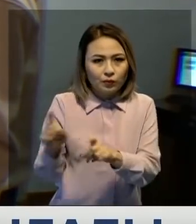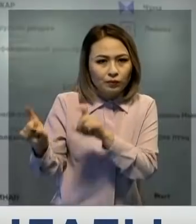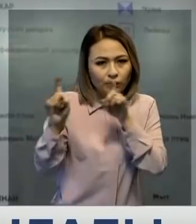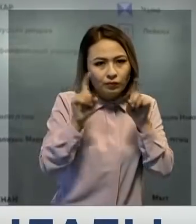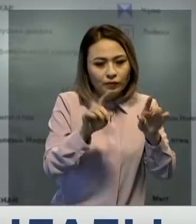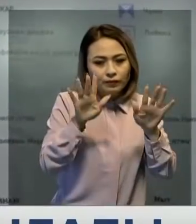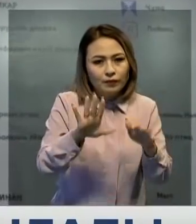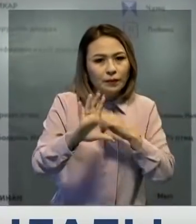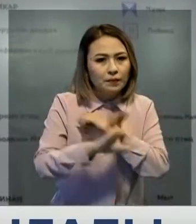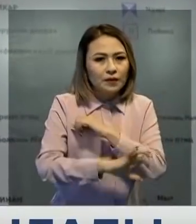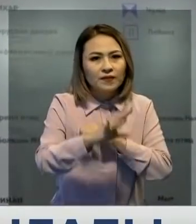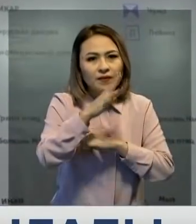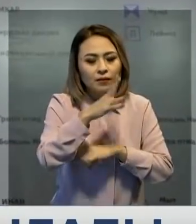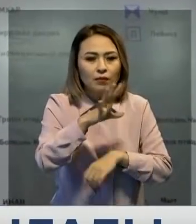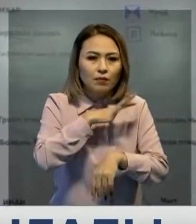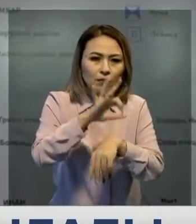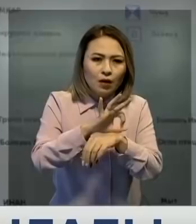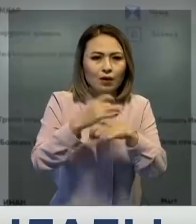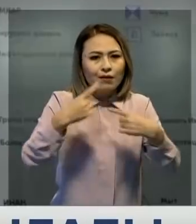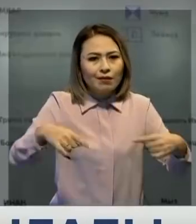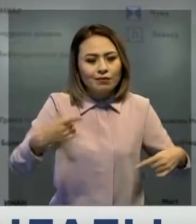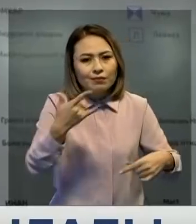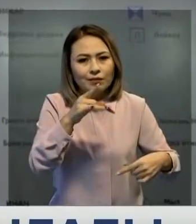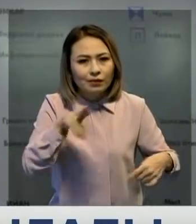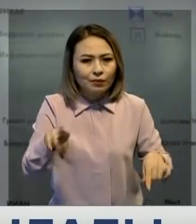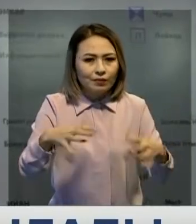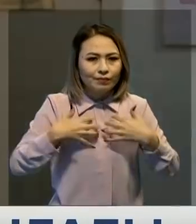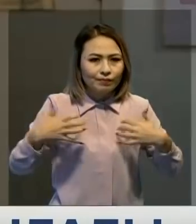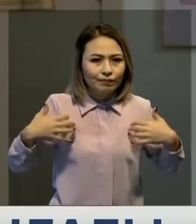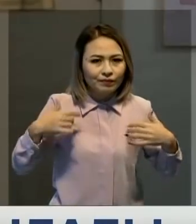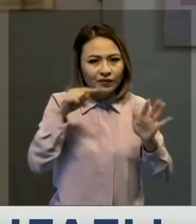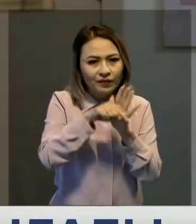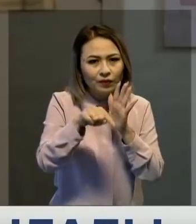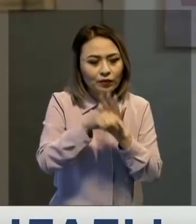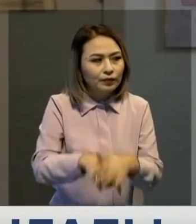өңірде соң жылдары құстымау мен мал оруларының саны көбегендігін айтады.